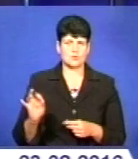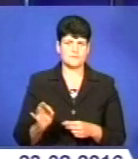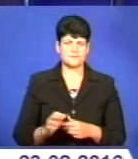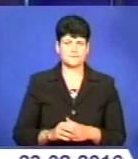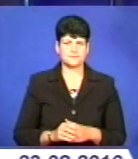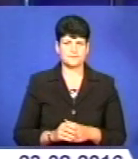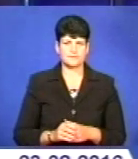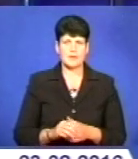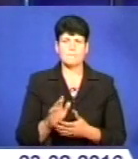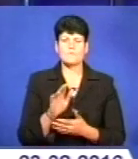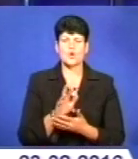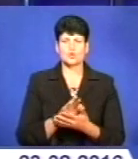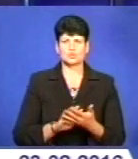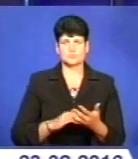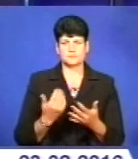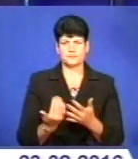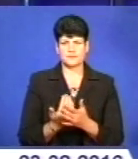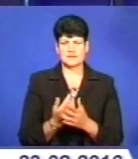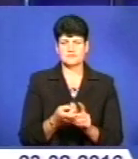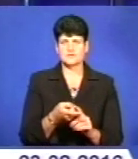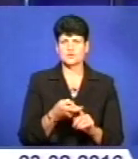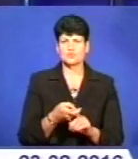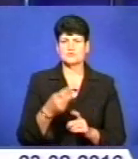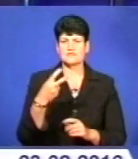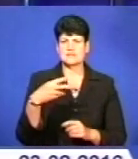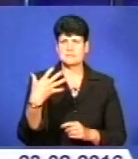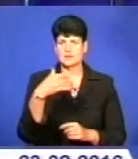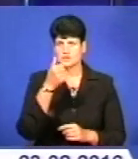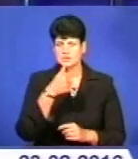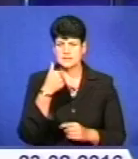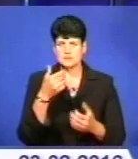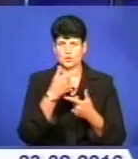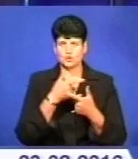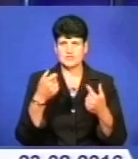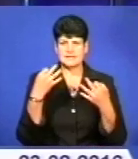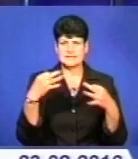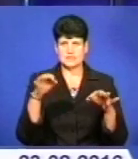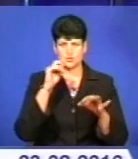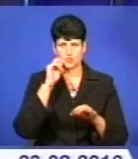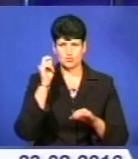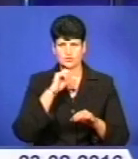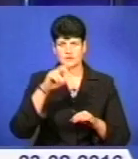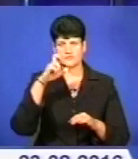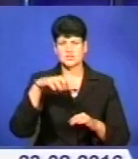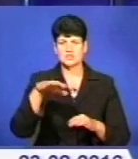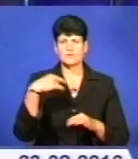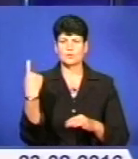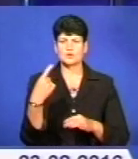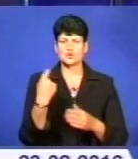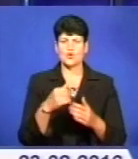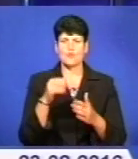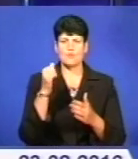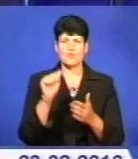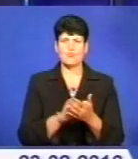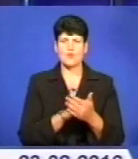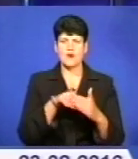Продовжуємо інформаційний випуск. З нагоди 25-ї річниці проголошення незалежності України в Державному обласному архіві відкрила